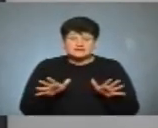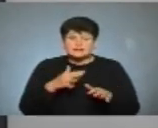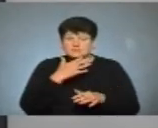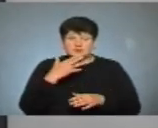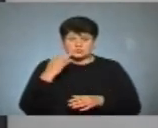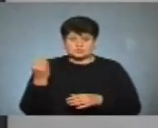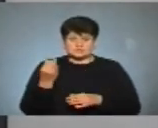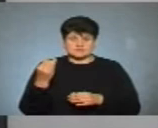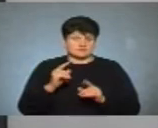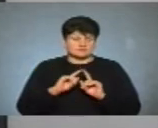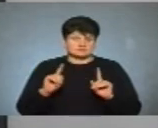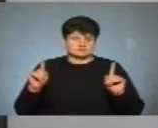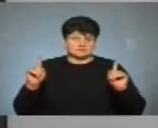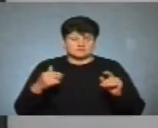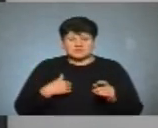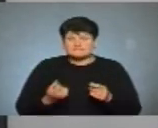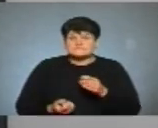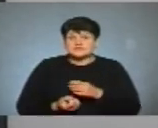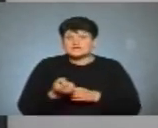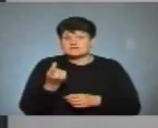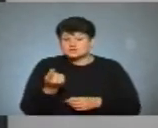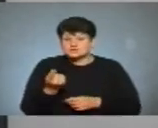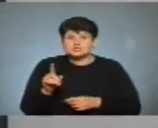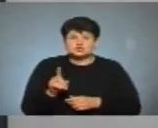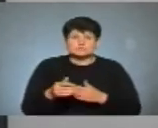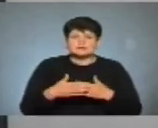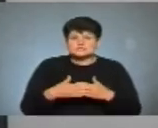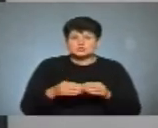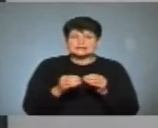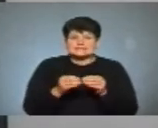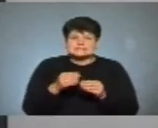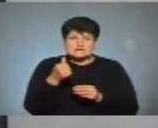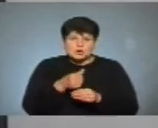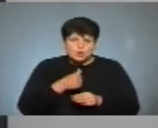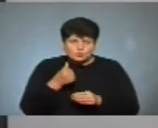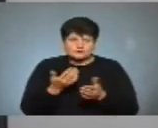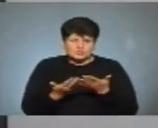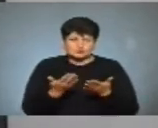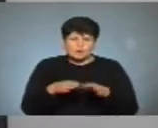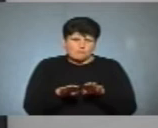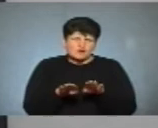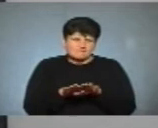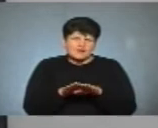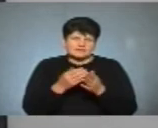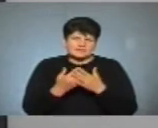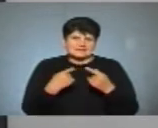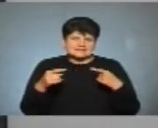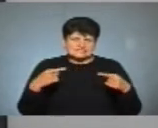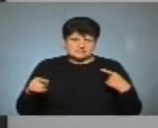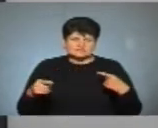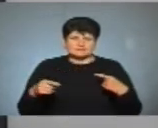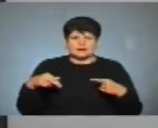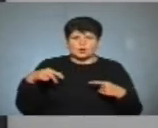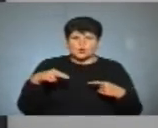цікавих речей. Ми виявилося, що близько 10 років, якщо це порівняти з якимось іншими речами,